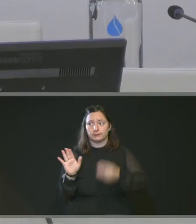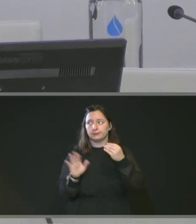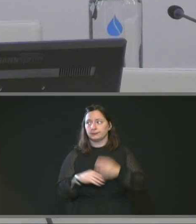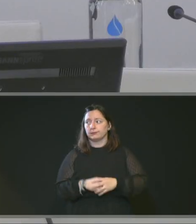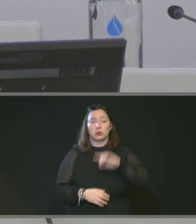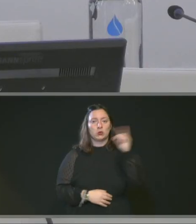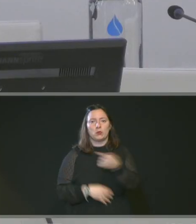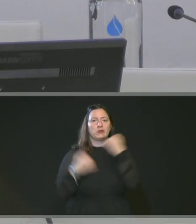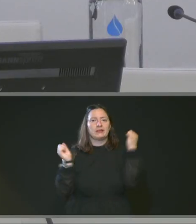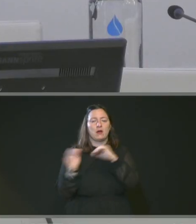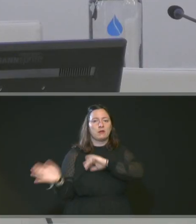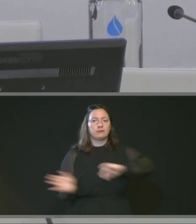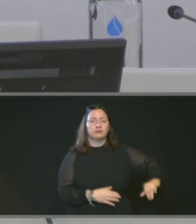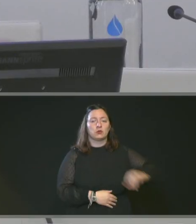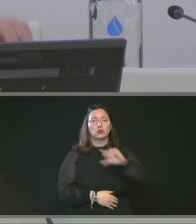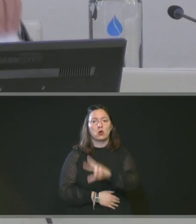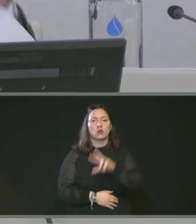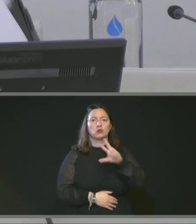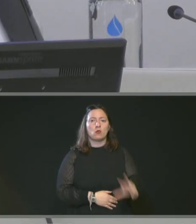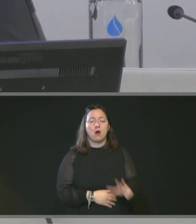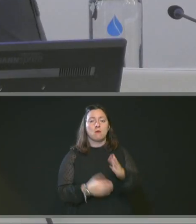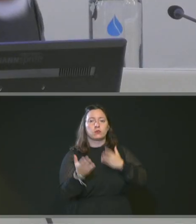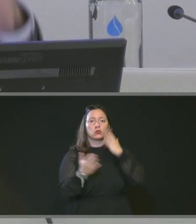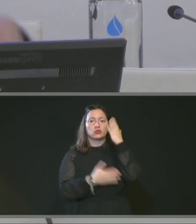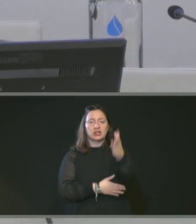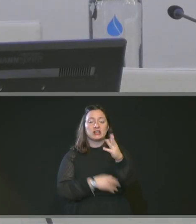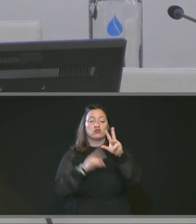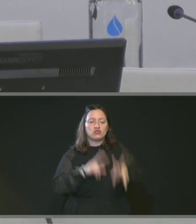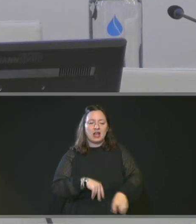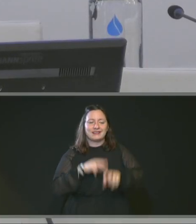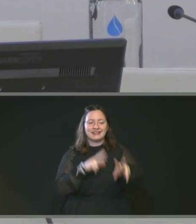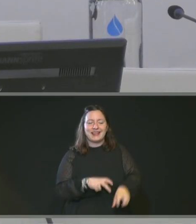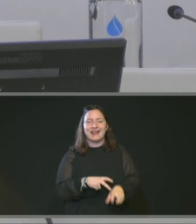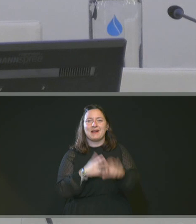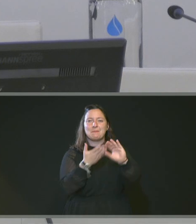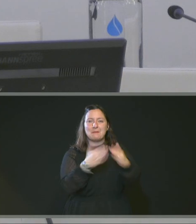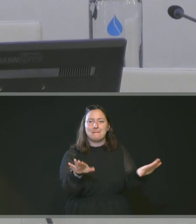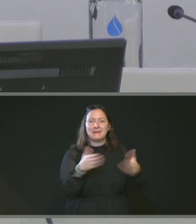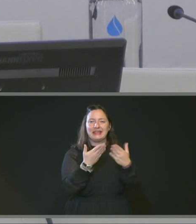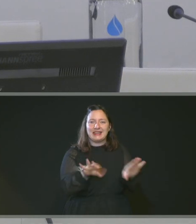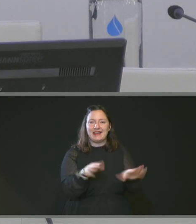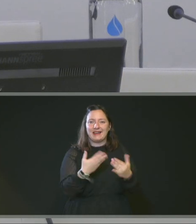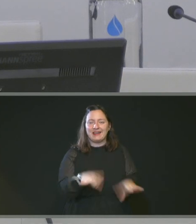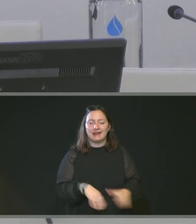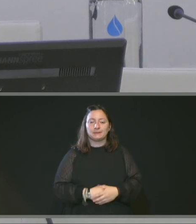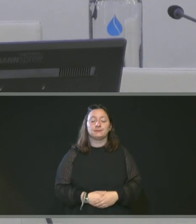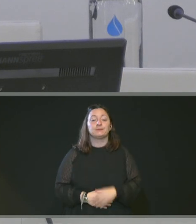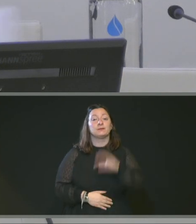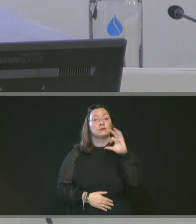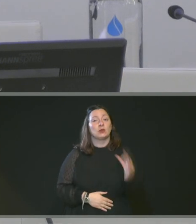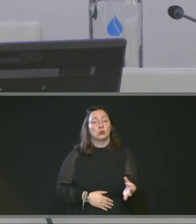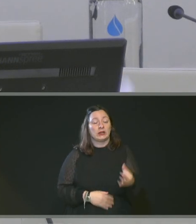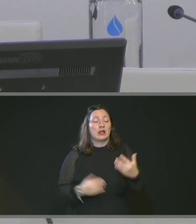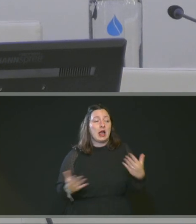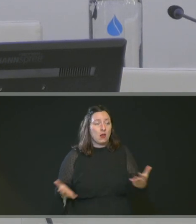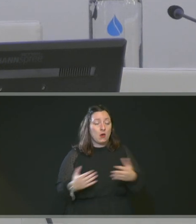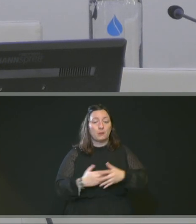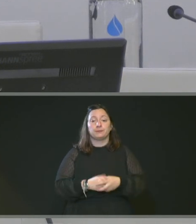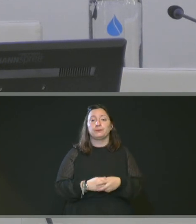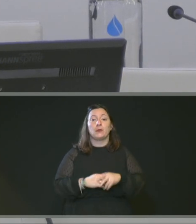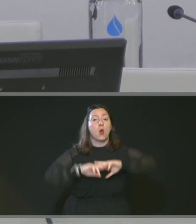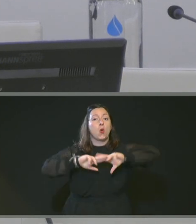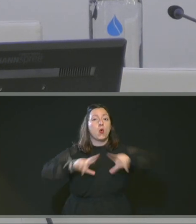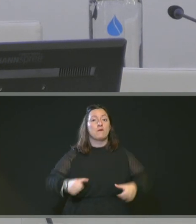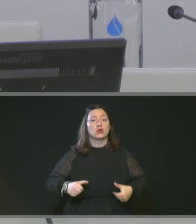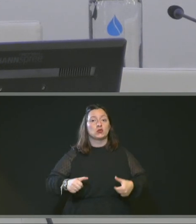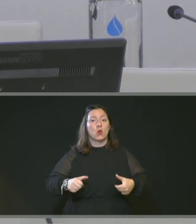33 sur le projet Jardin des Pépinières à Saint-Clément, Benoît Anctin. Oui, merci, M. le Président. Alors, c'est une convention